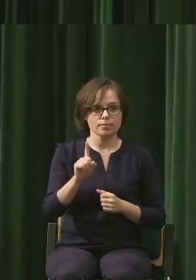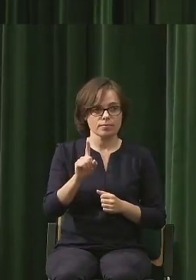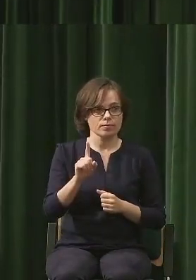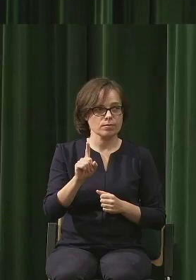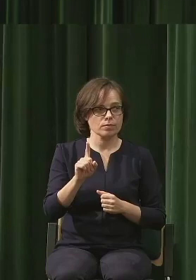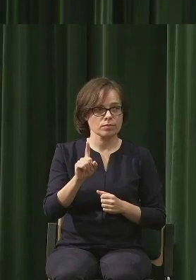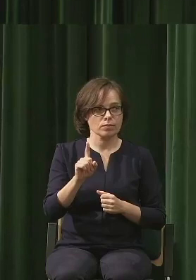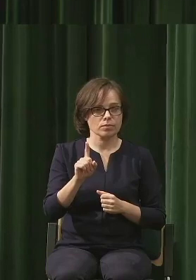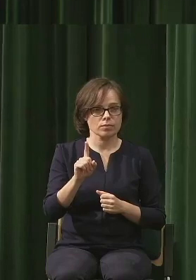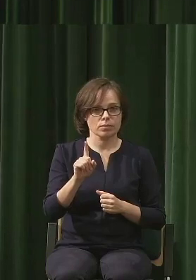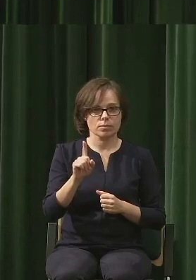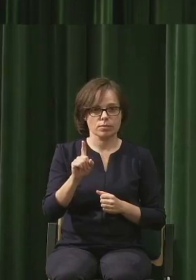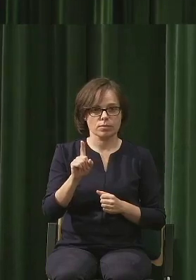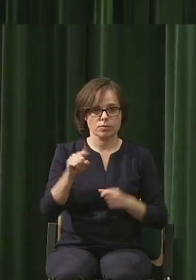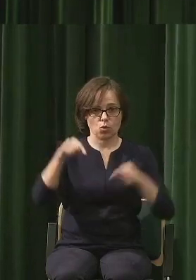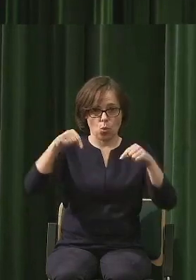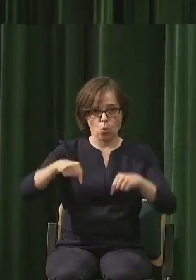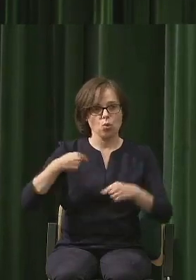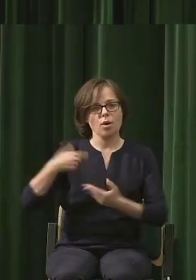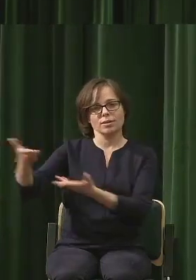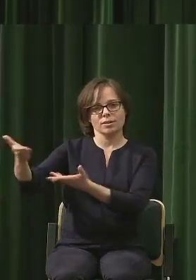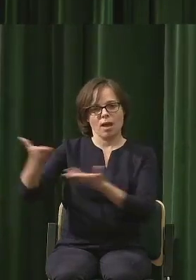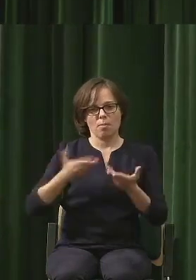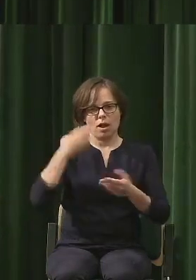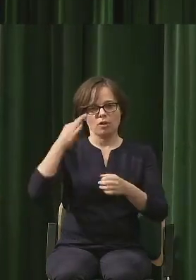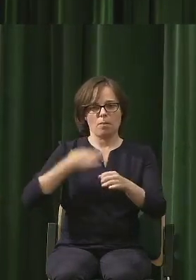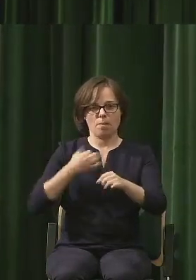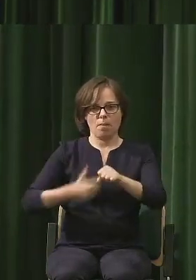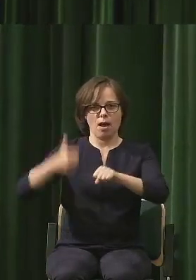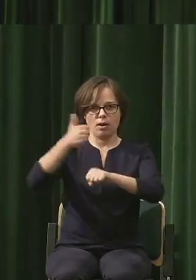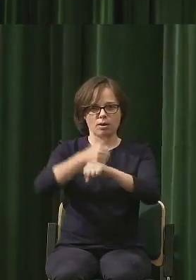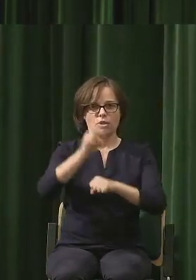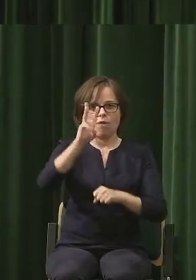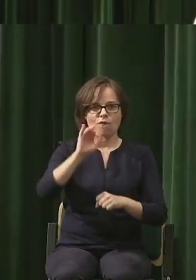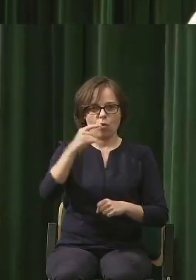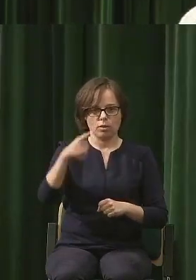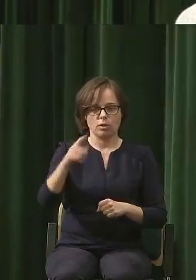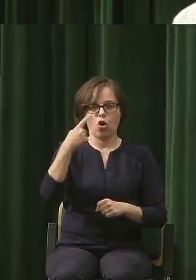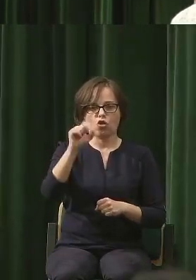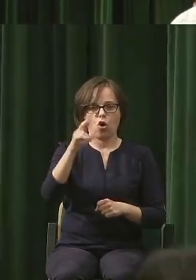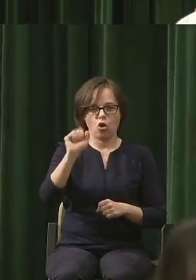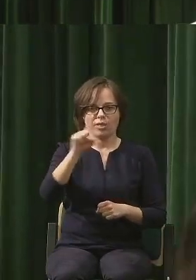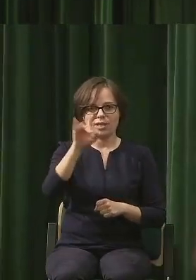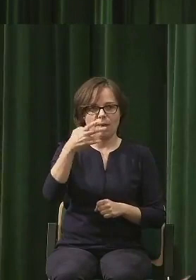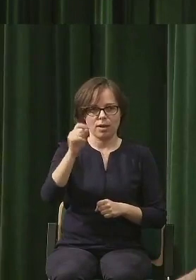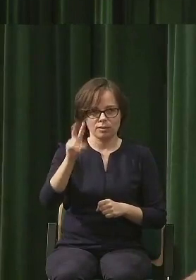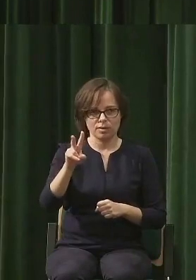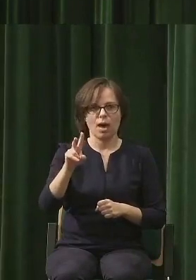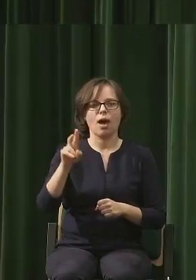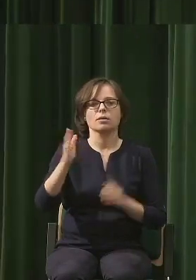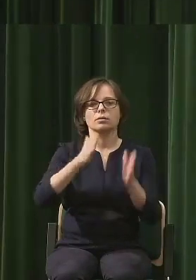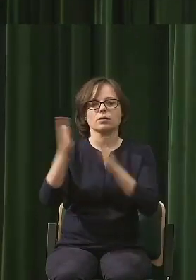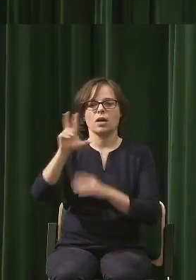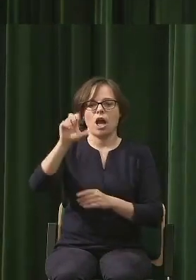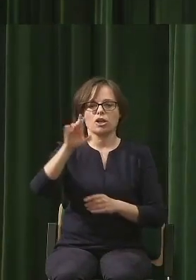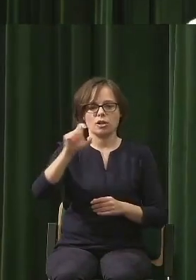a do mnie na scenę poproszę Panią Wójt, Dorotę Zmarzlak, poproszę Pana Czesława Piecionka